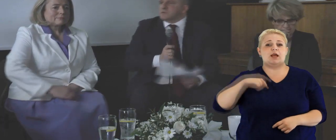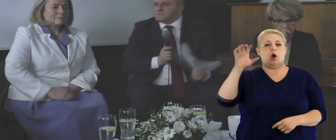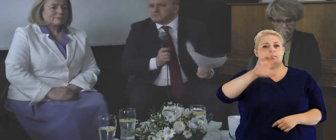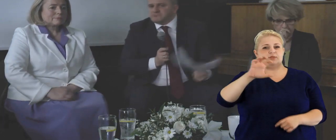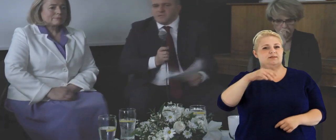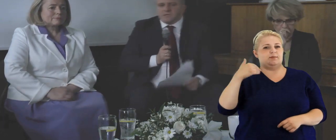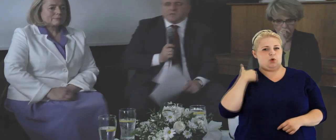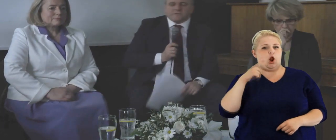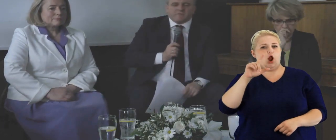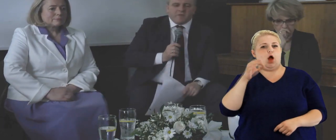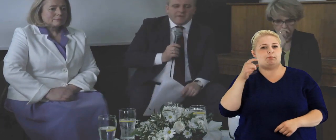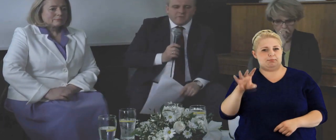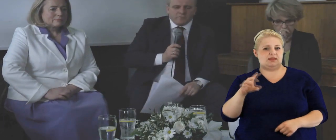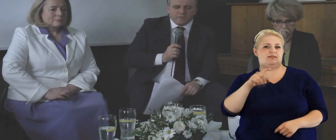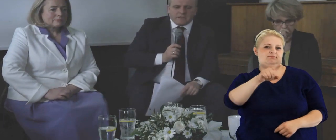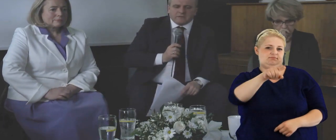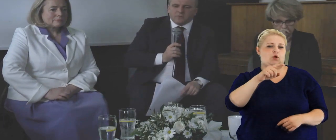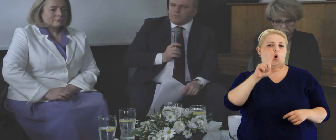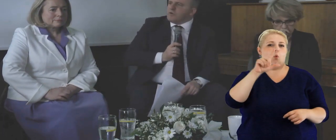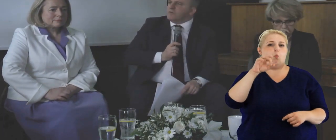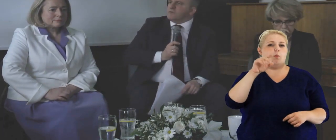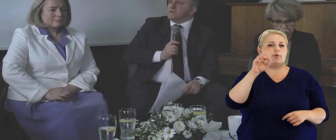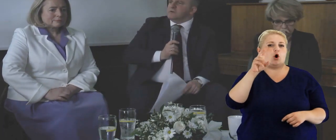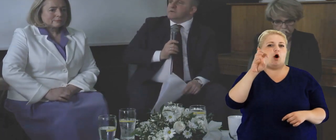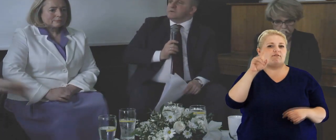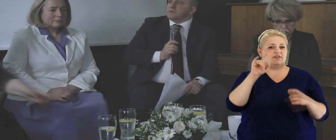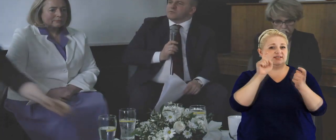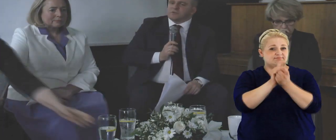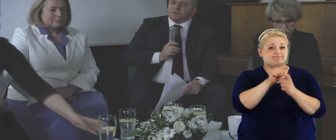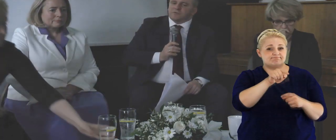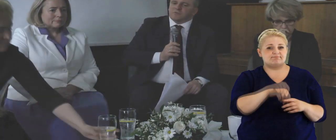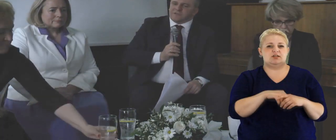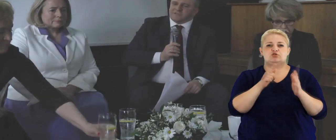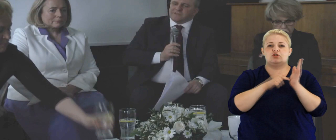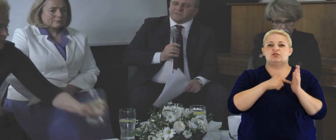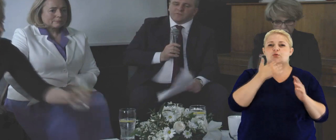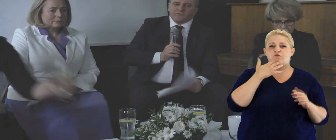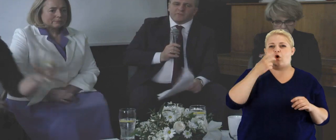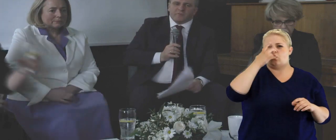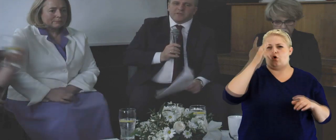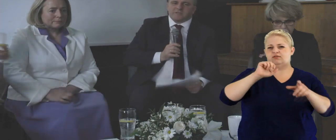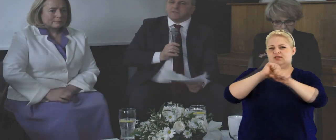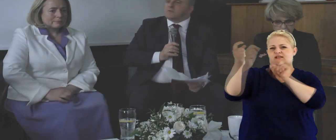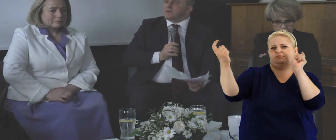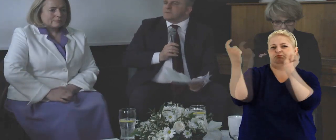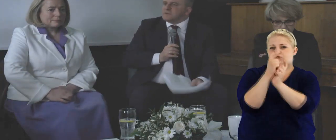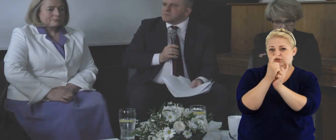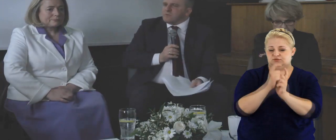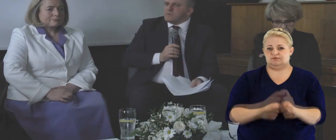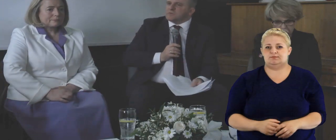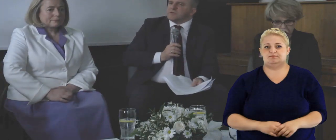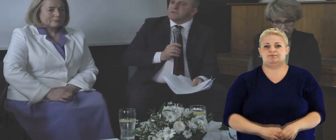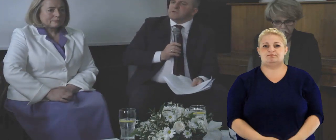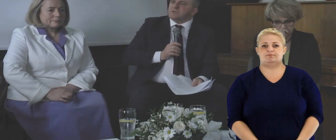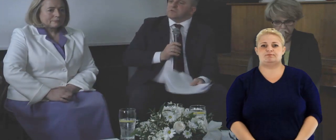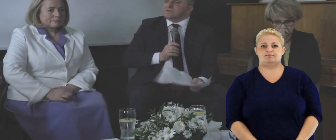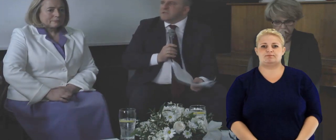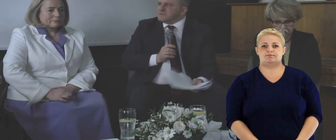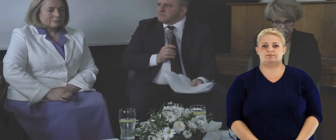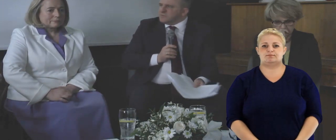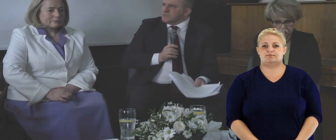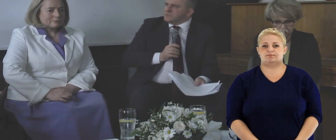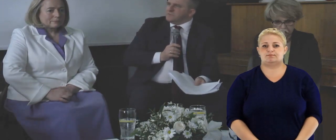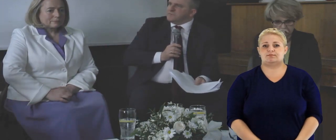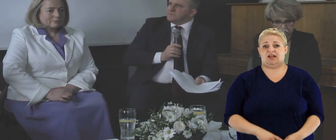narodowych. Jak obserwowałem lobbying antyłupkowy, to tu się, u nas się często mówiło w prasie takie łatwe słowo, że no